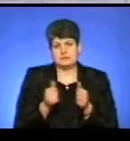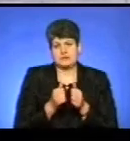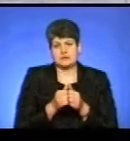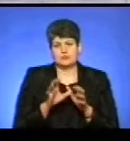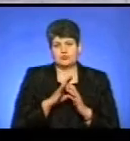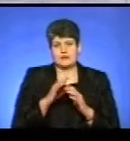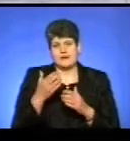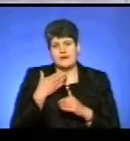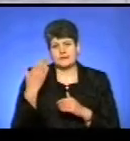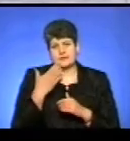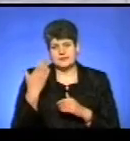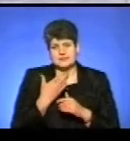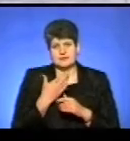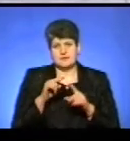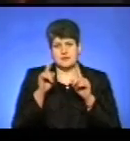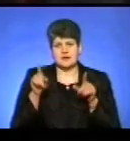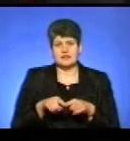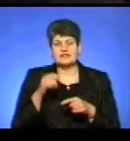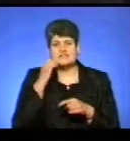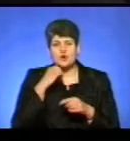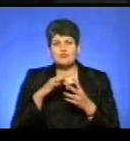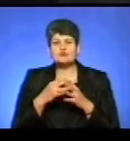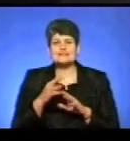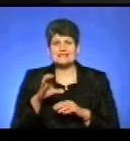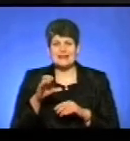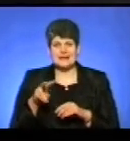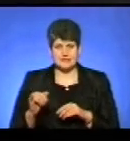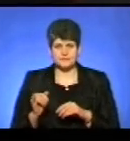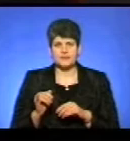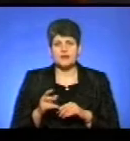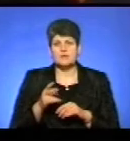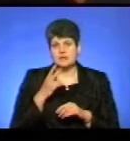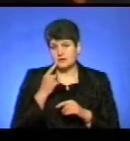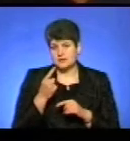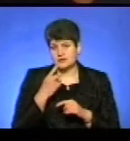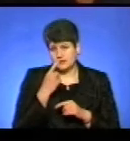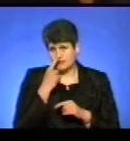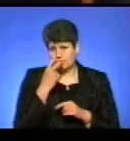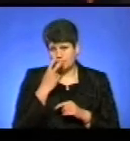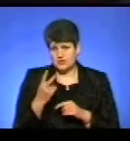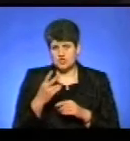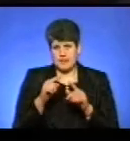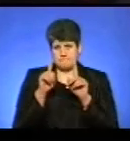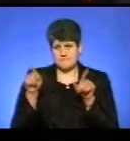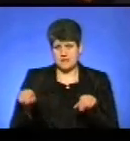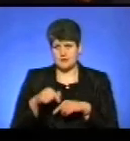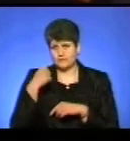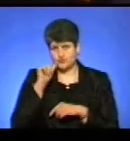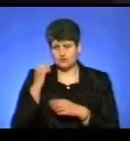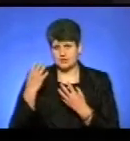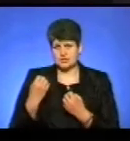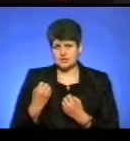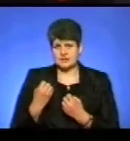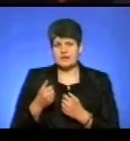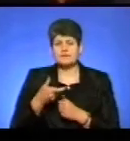зокрема у Старому селі. Цю ситуацію ми говорили, тому що тільки теж недавно побачили, що там плакат, вчора ще, і навіть